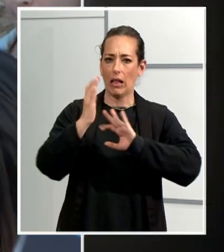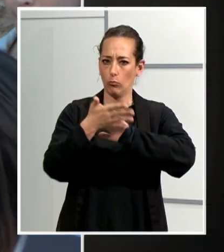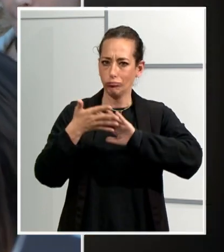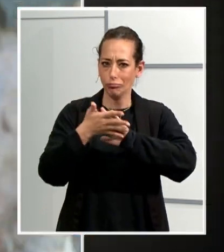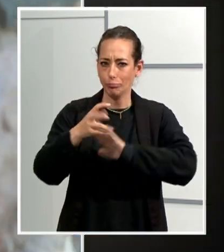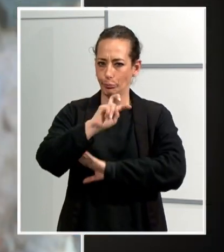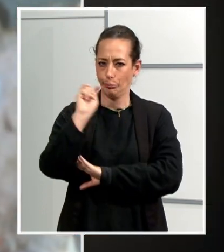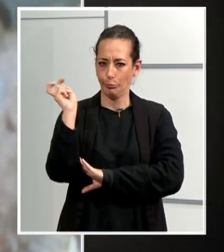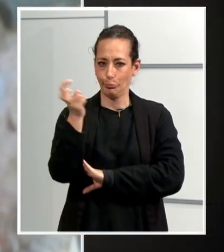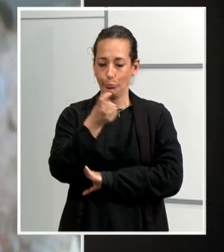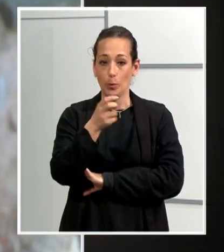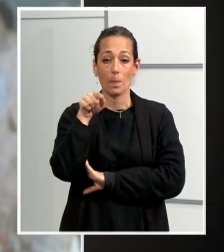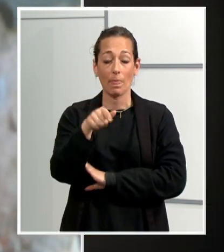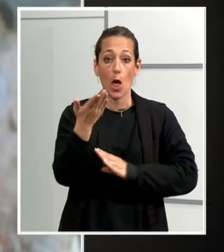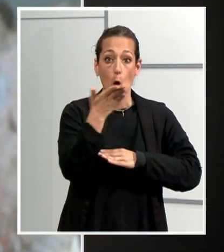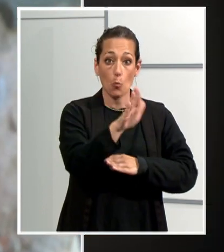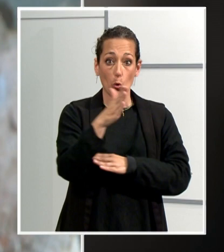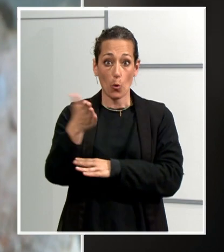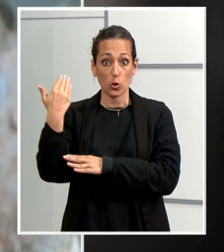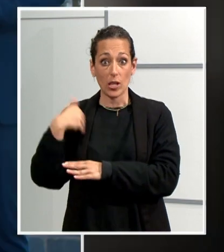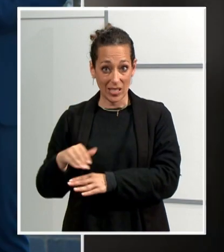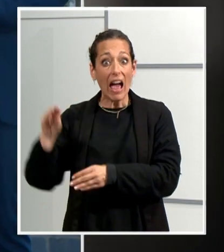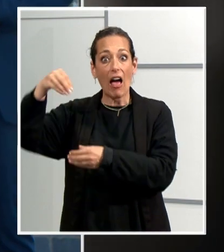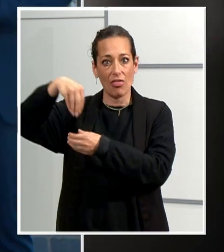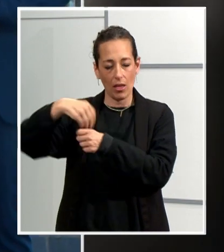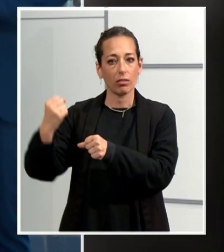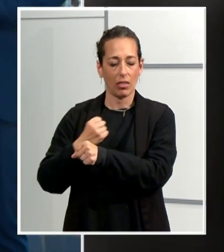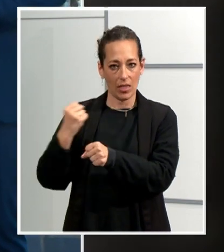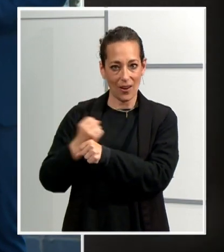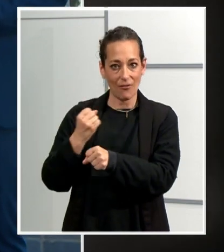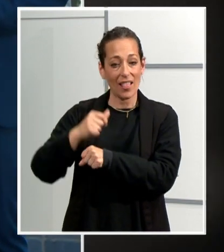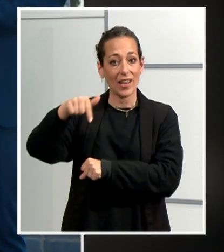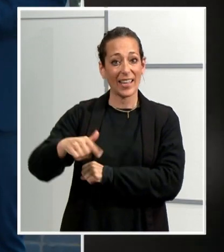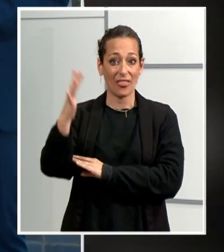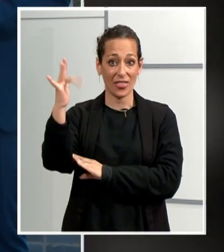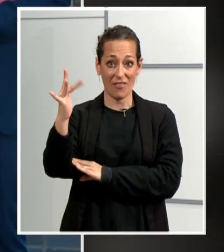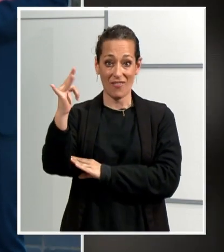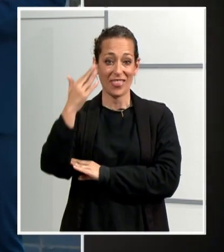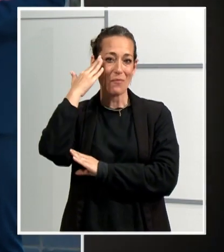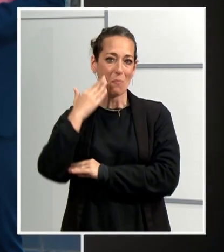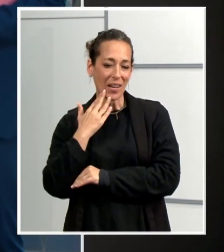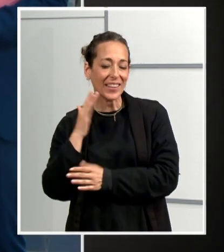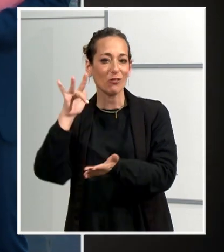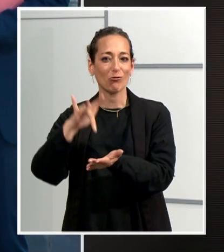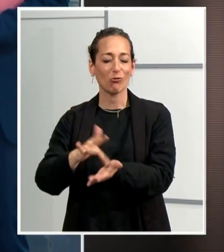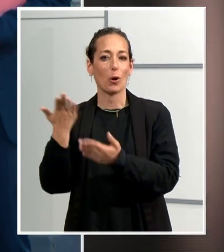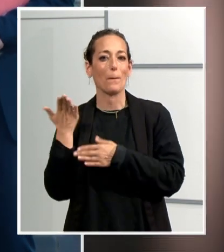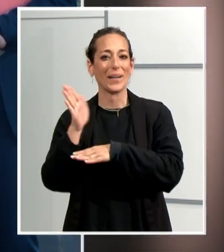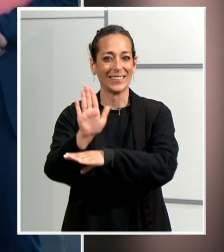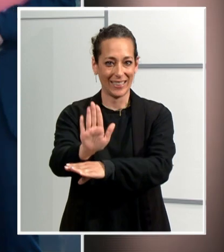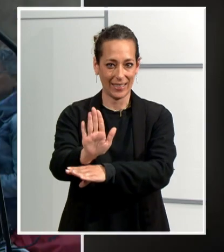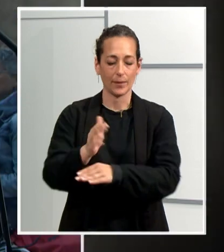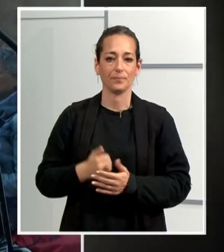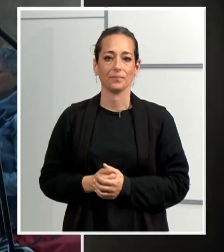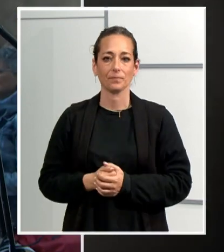popular. Unes propostes que ja fa dies que treballen i que aquest divendres al matí han presentat els mateixos participants a la jornada.